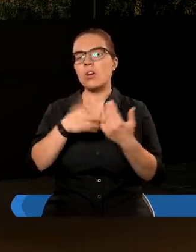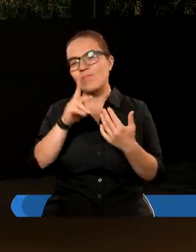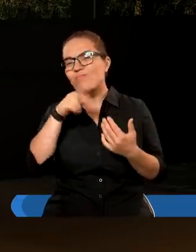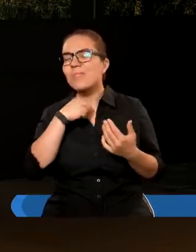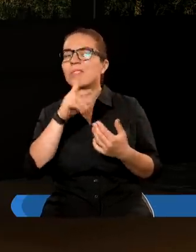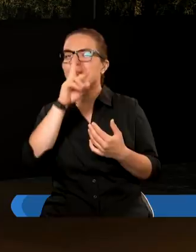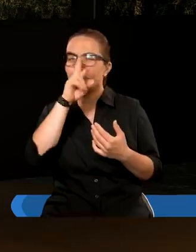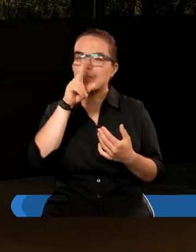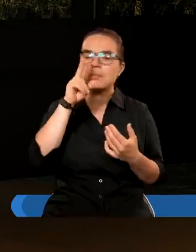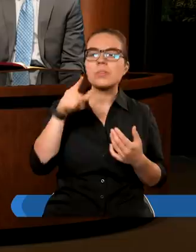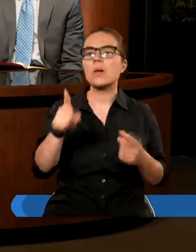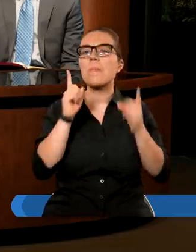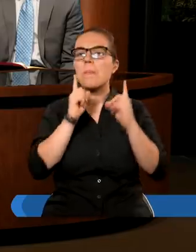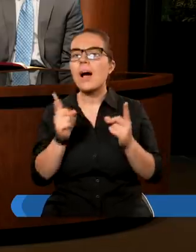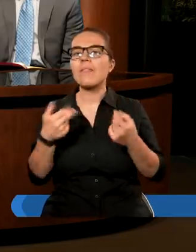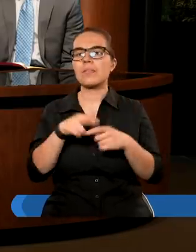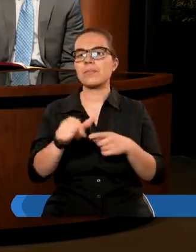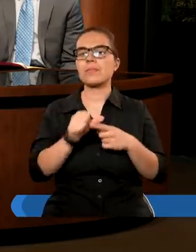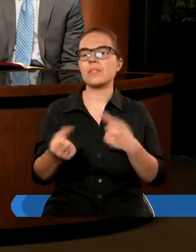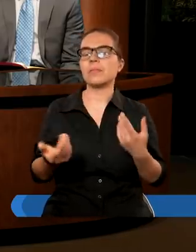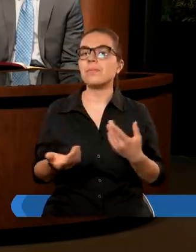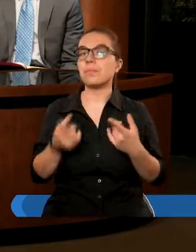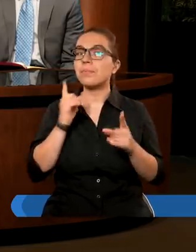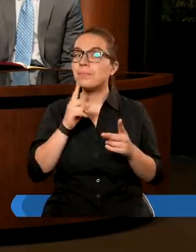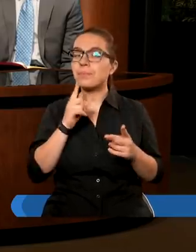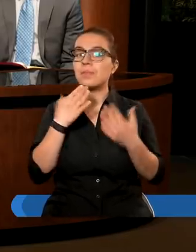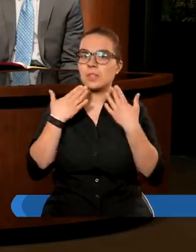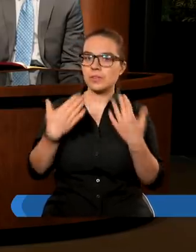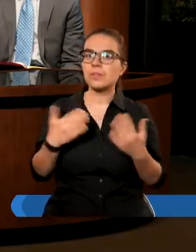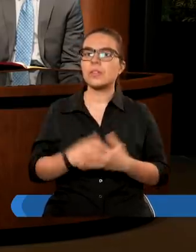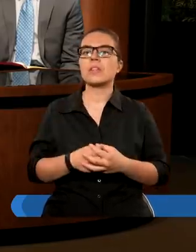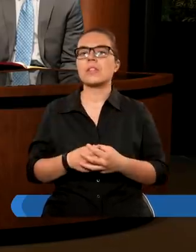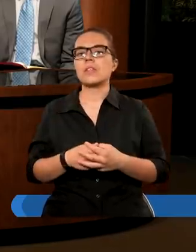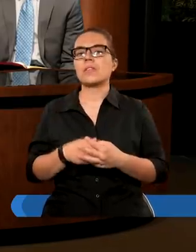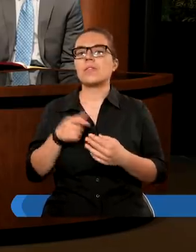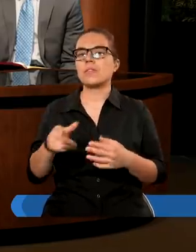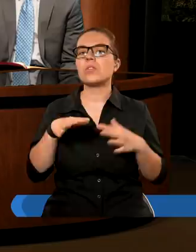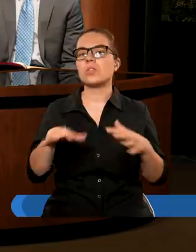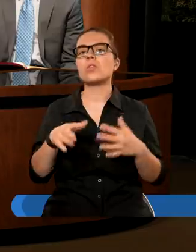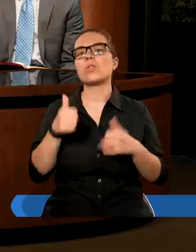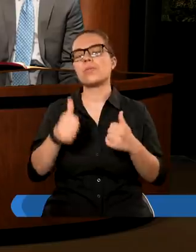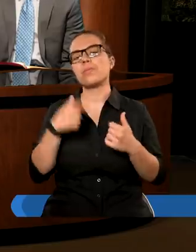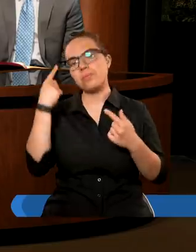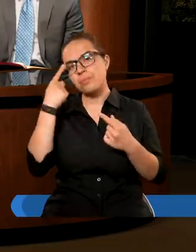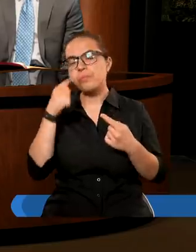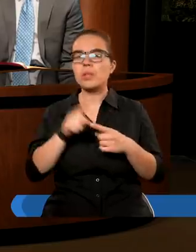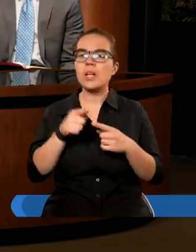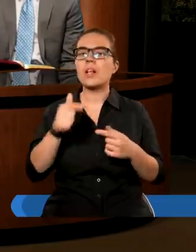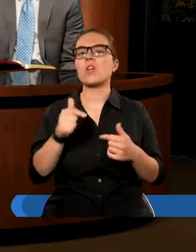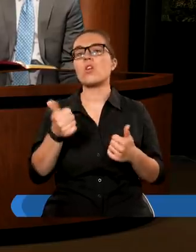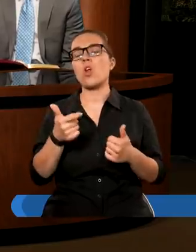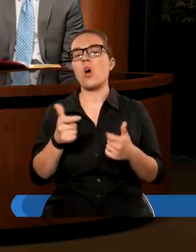tą prawdę, żeby nie dać się zwieść. Dziękuję bardzo. Te słowa Chrystusa wskazują również na to, że